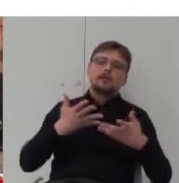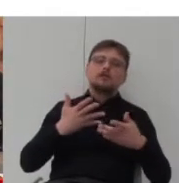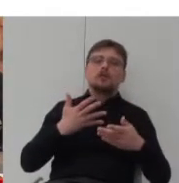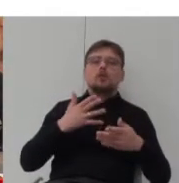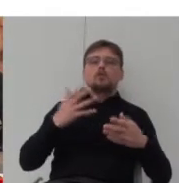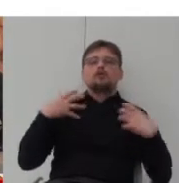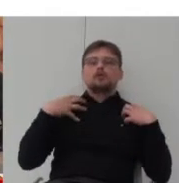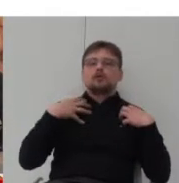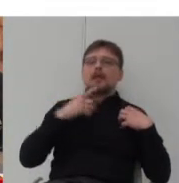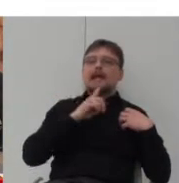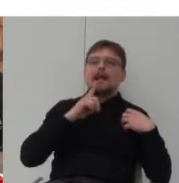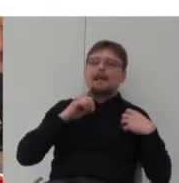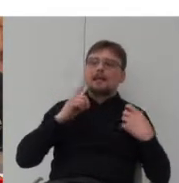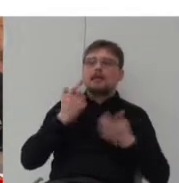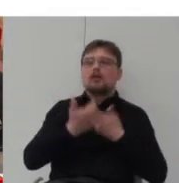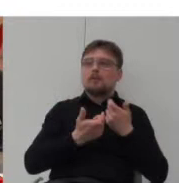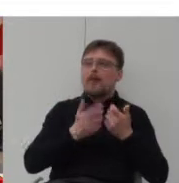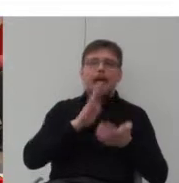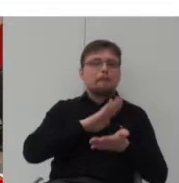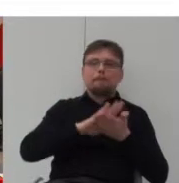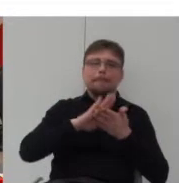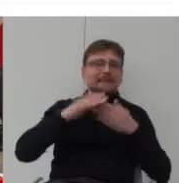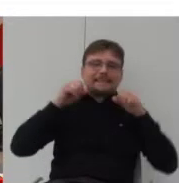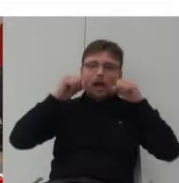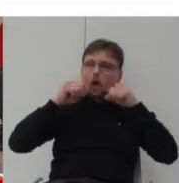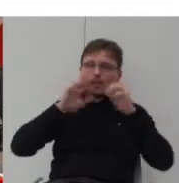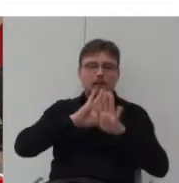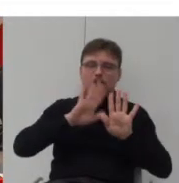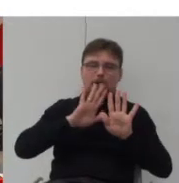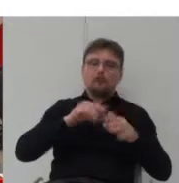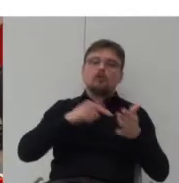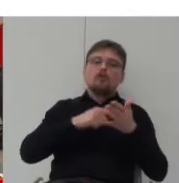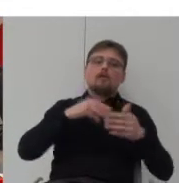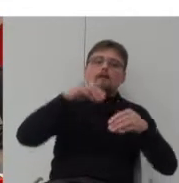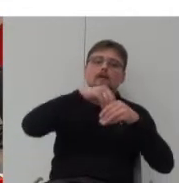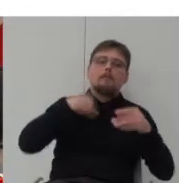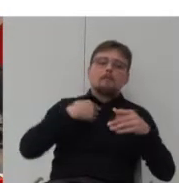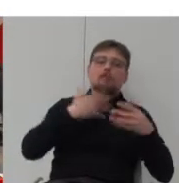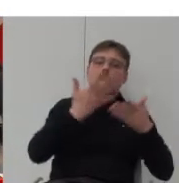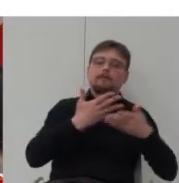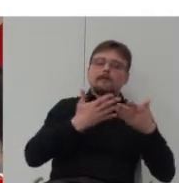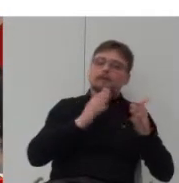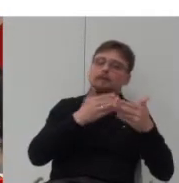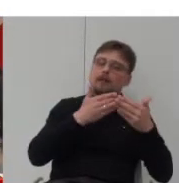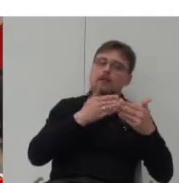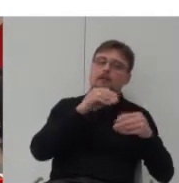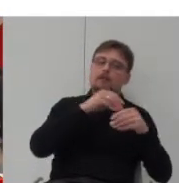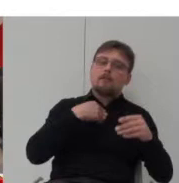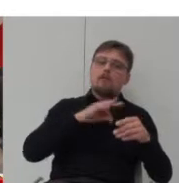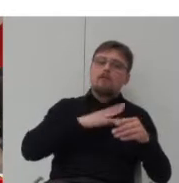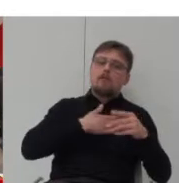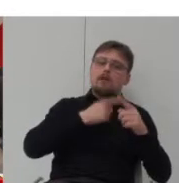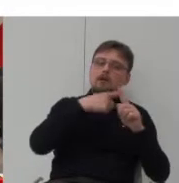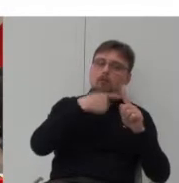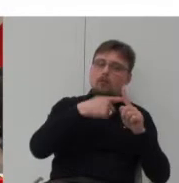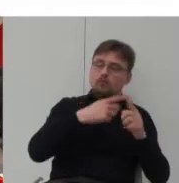brać ślubów zakonnych. Więc to było takie stowarzyszenie bardzo zamknięte, z własnym kościołem, z różnymi funkcjami.